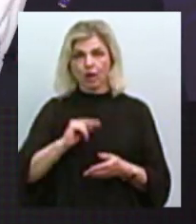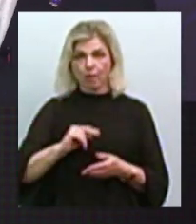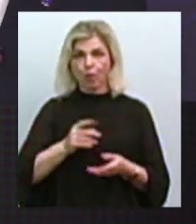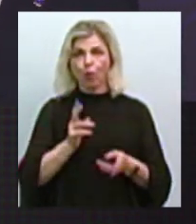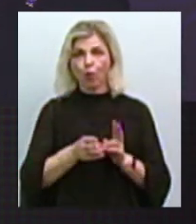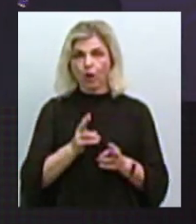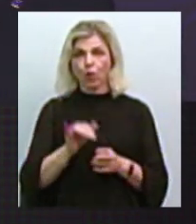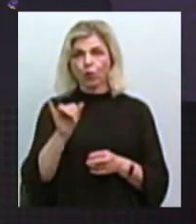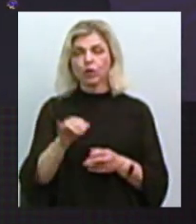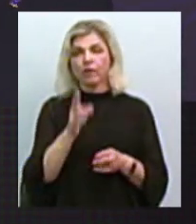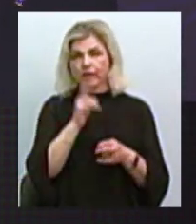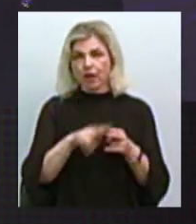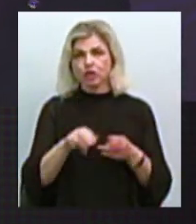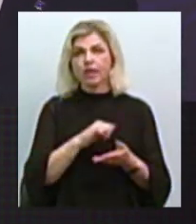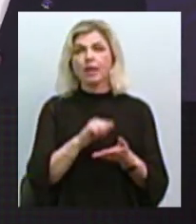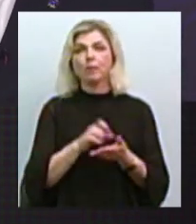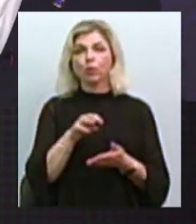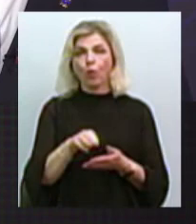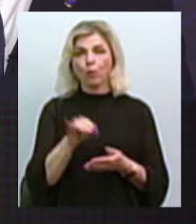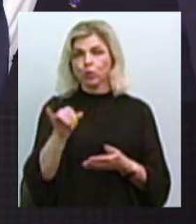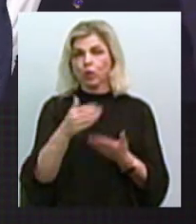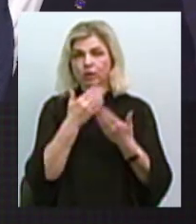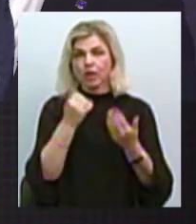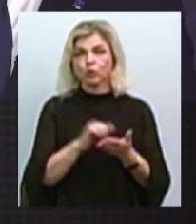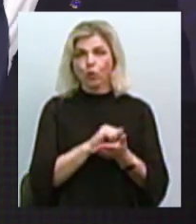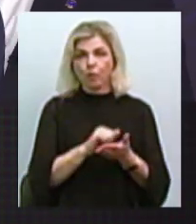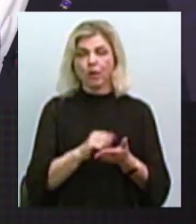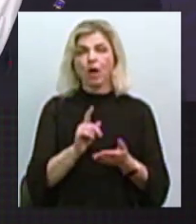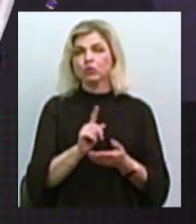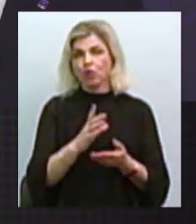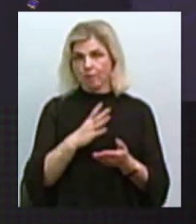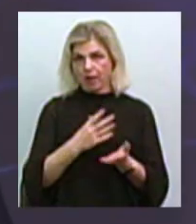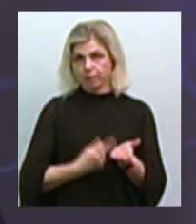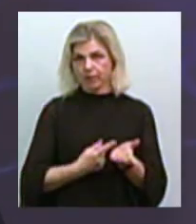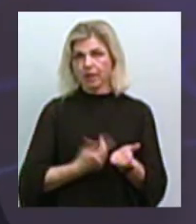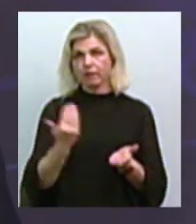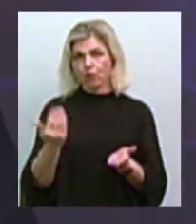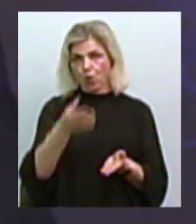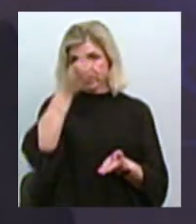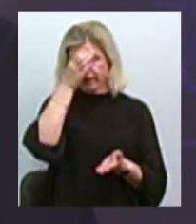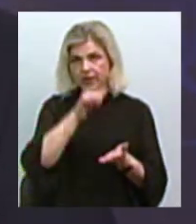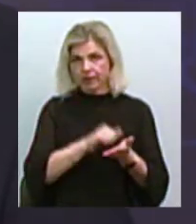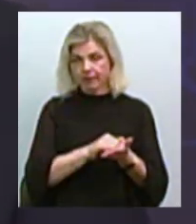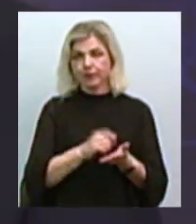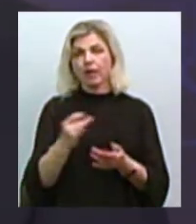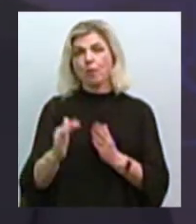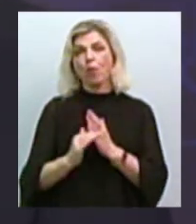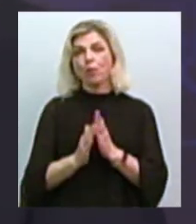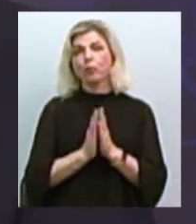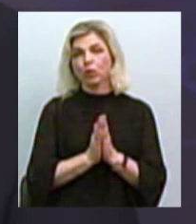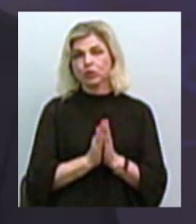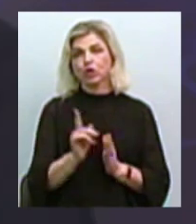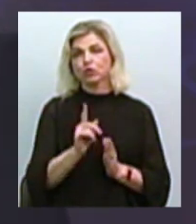в неї був втрачений диплом. Вона не мала документа, який на той час мав підтвердження її освіти. І вона звернулася до нас за допомогою, за